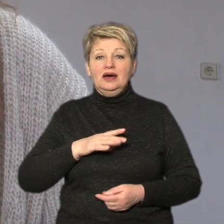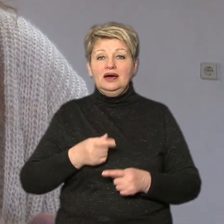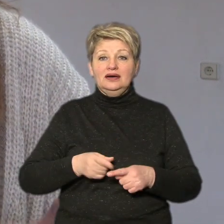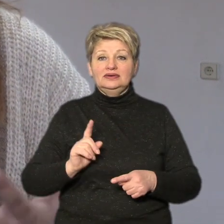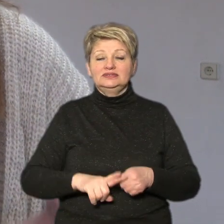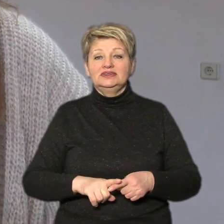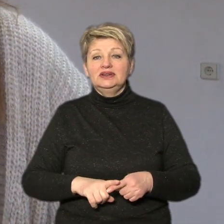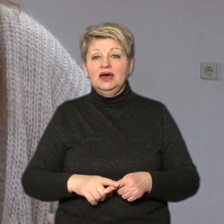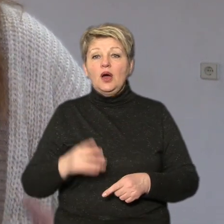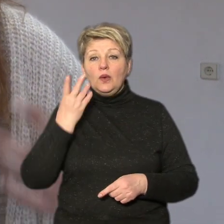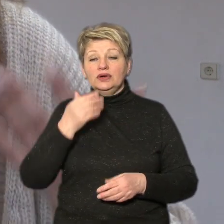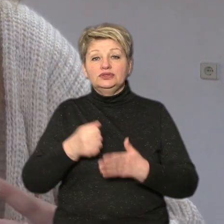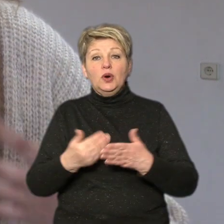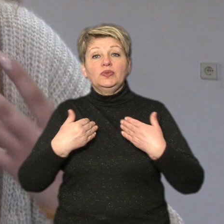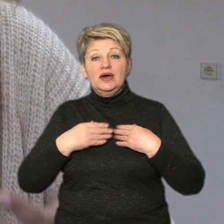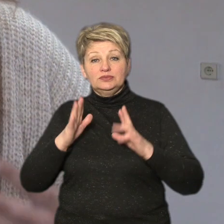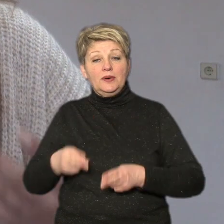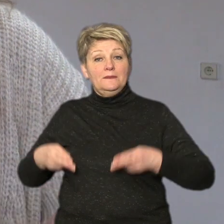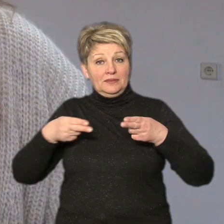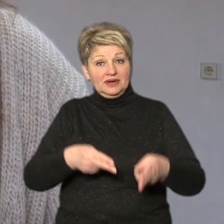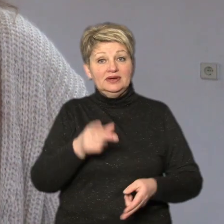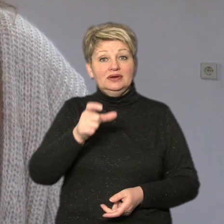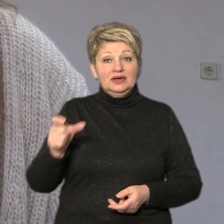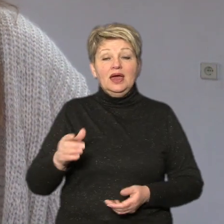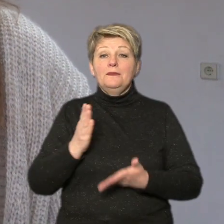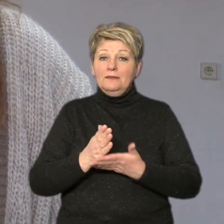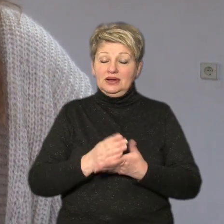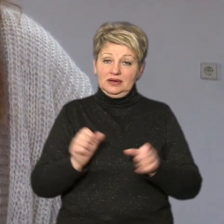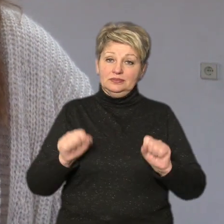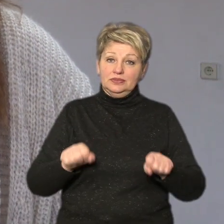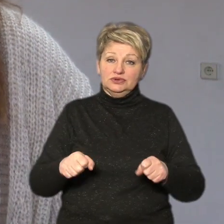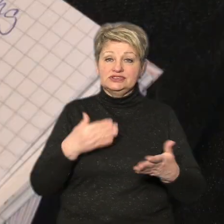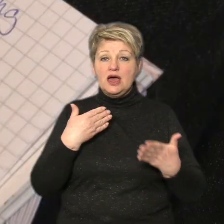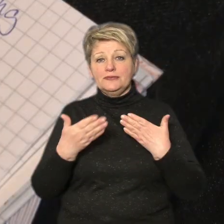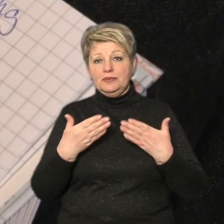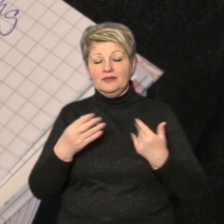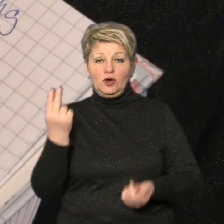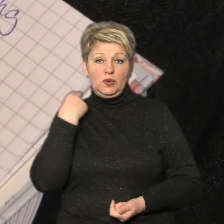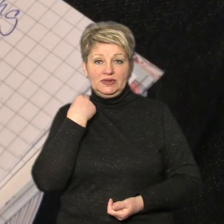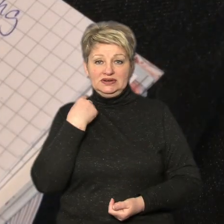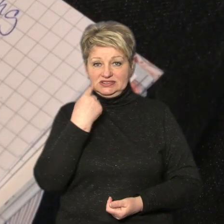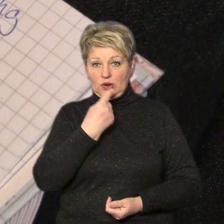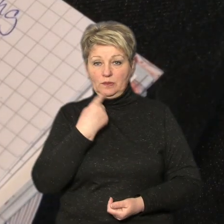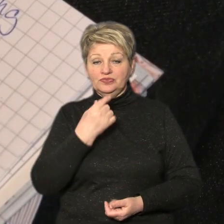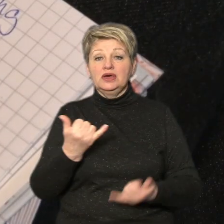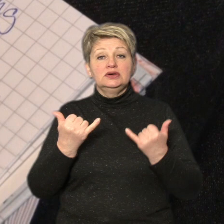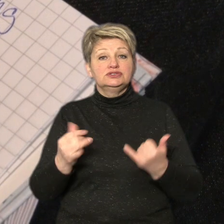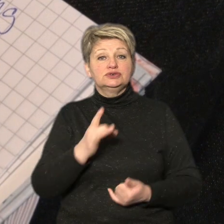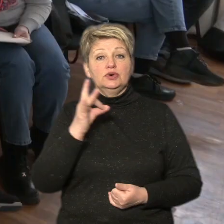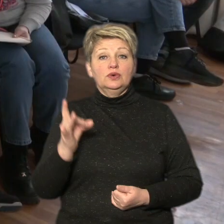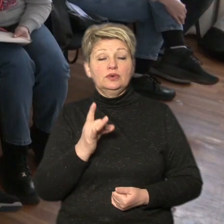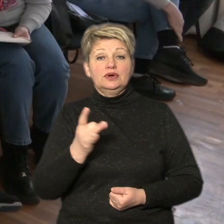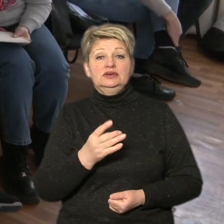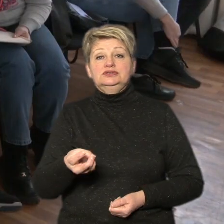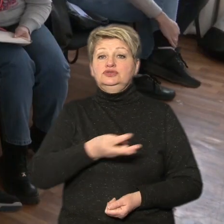будуть приїжджати люди, щоб побільше людей мали можливість спілкуватися англійською. Цього разу охочих поліпшити рівень володіння